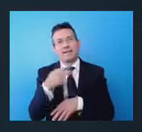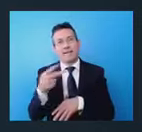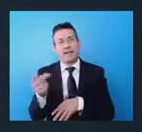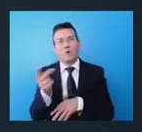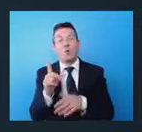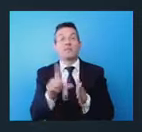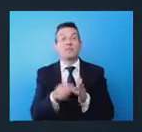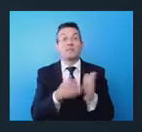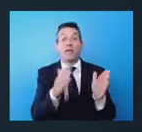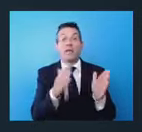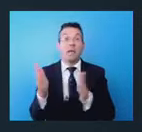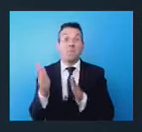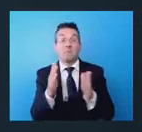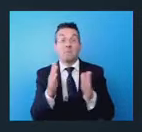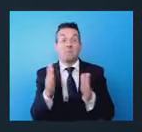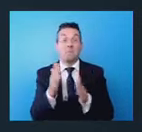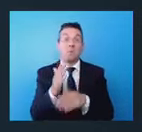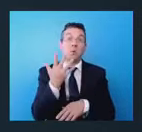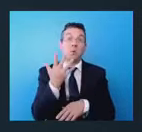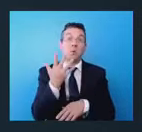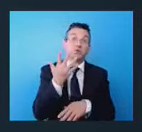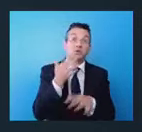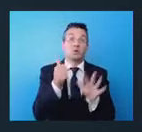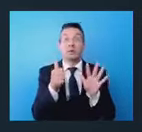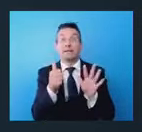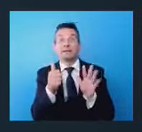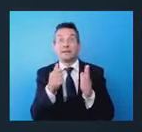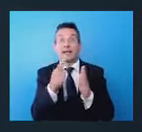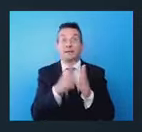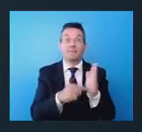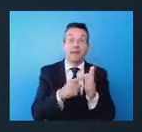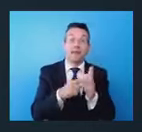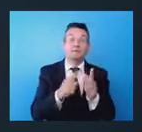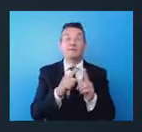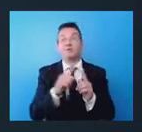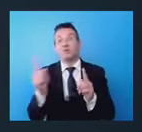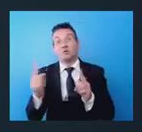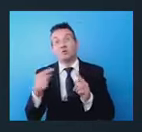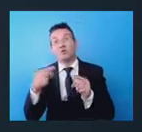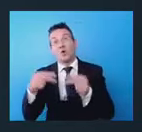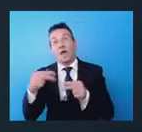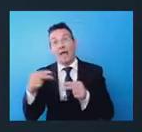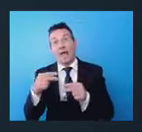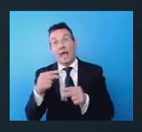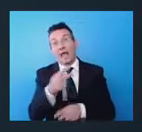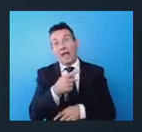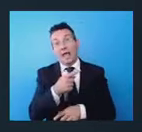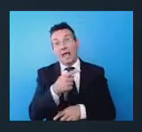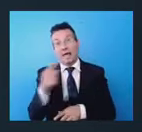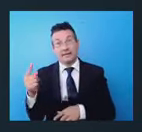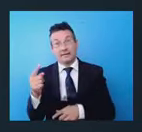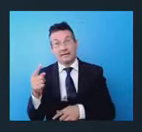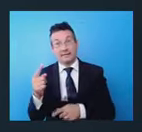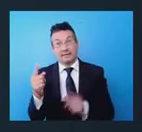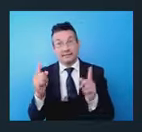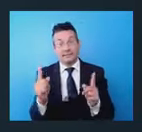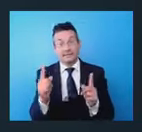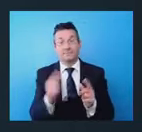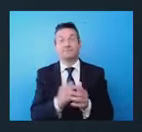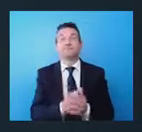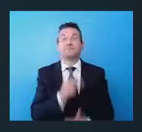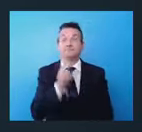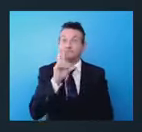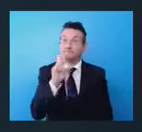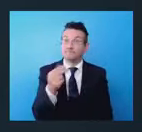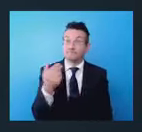di 5-6 mesi, fino ad alcuni anni. Detto ciò, recentemente l'esperienza è quella nel